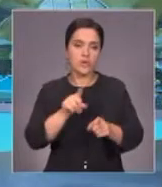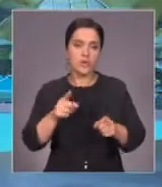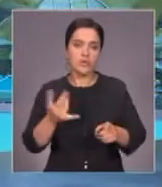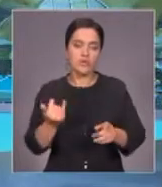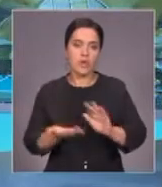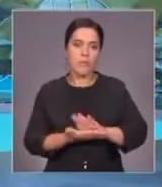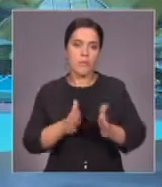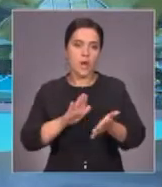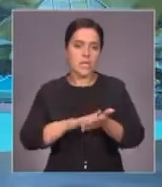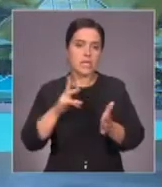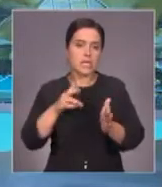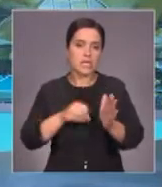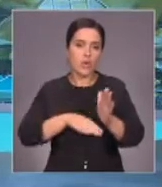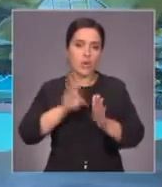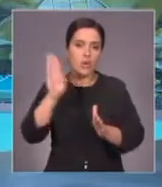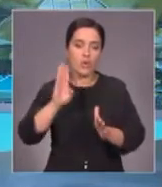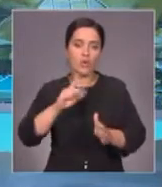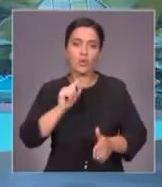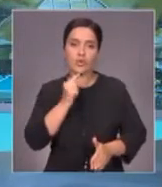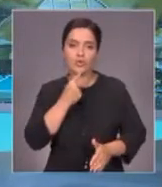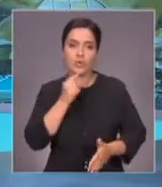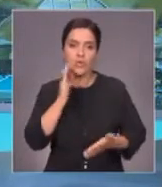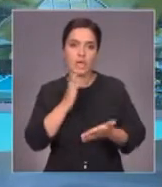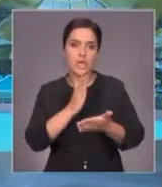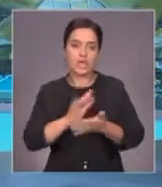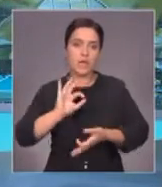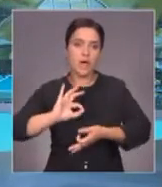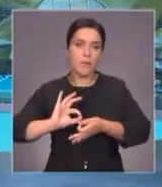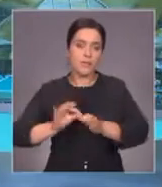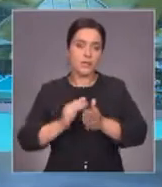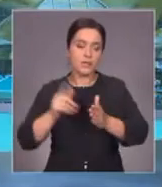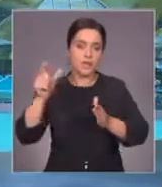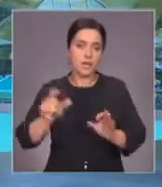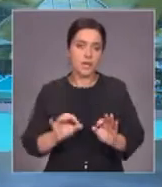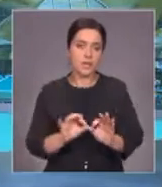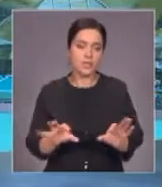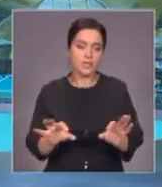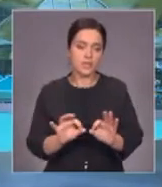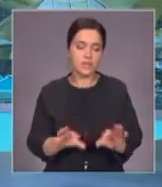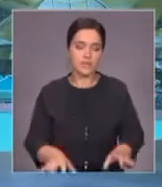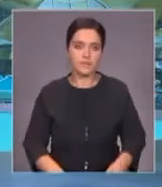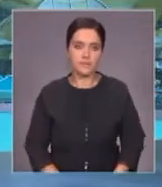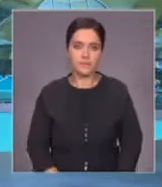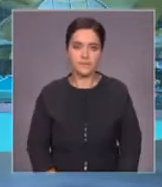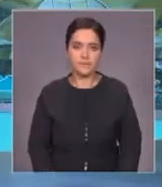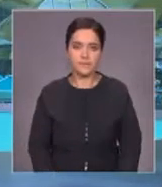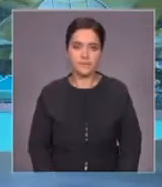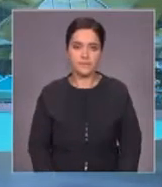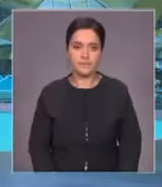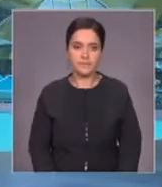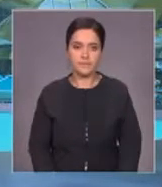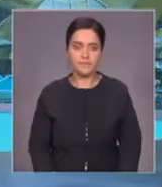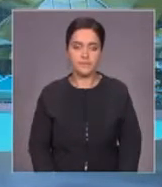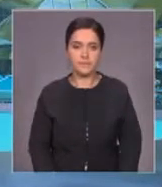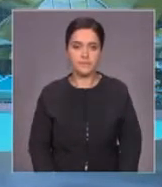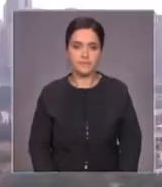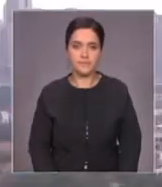считают, что одними инновациями ситуацию не улучшить. Подробности у нашего международного обозревателя.